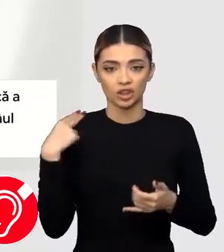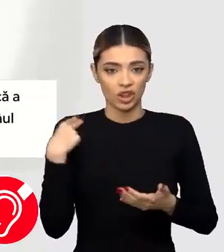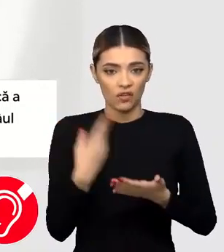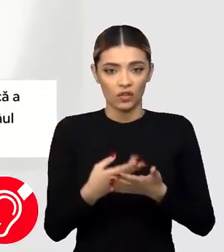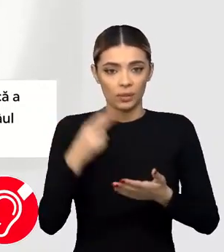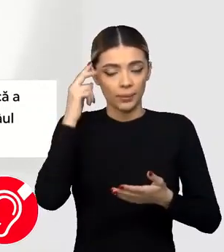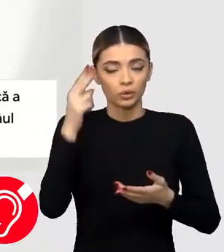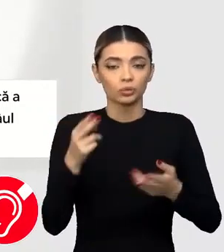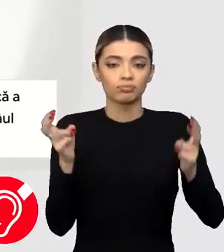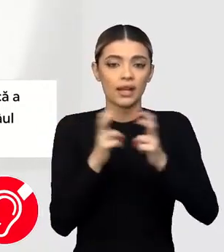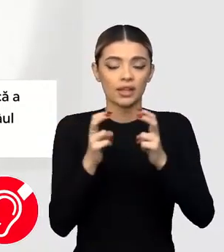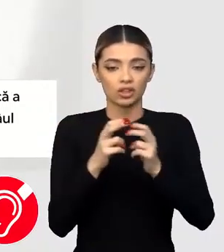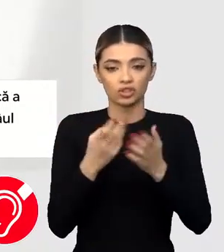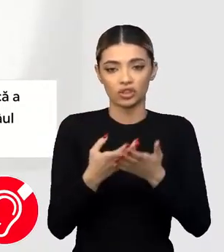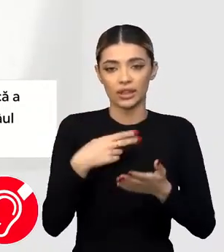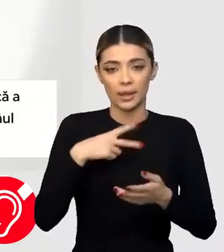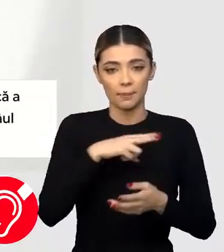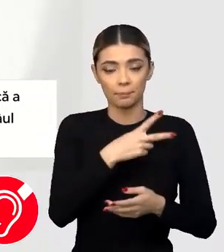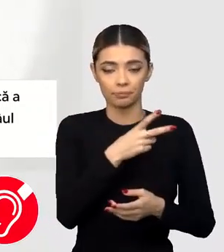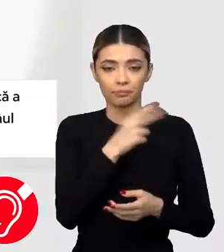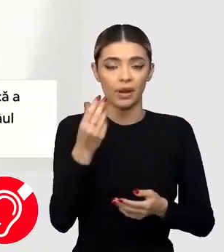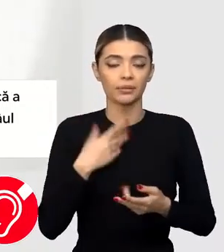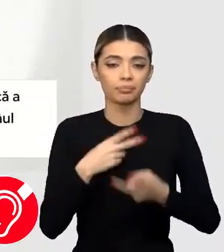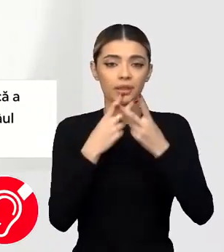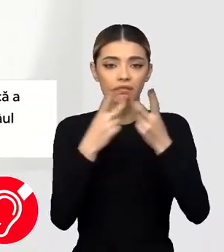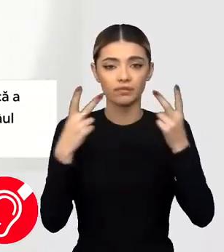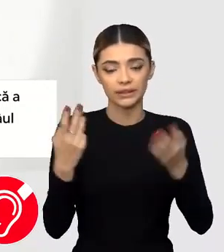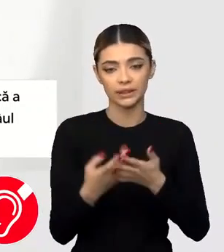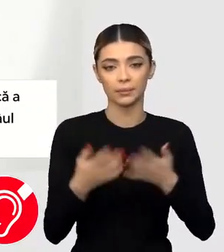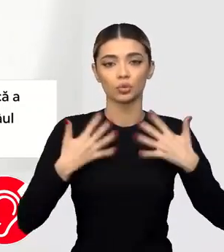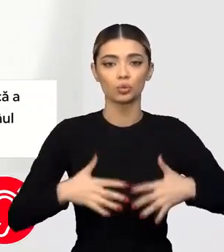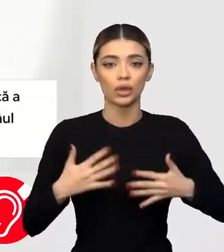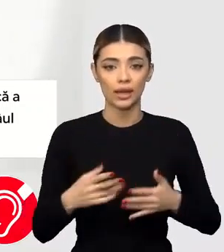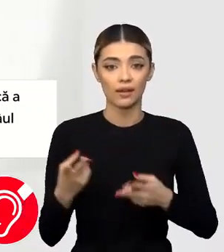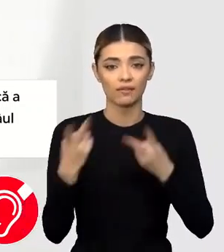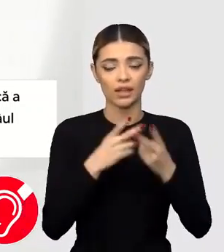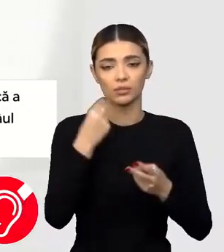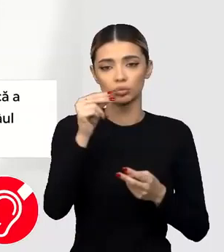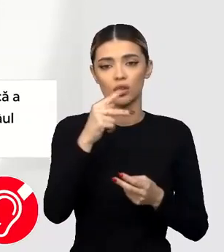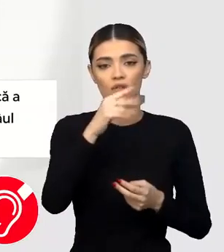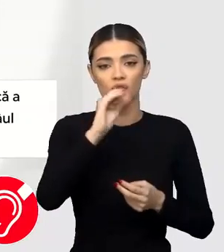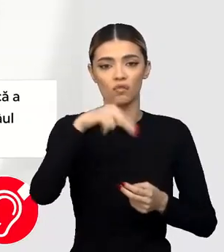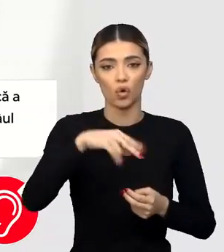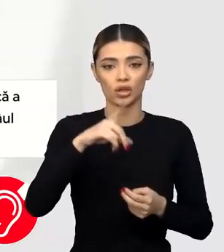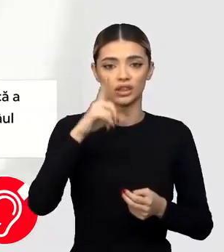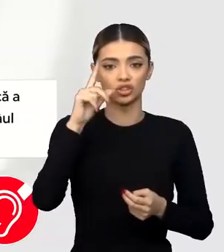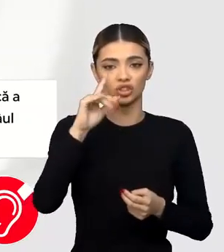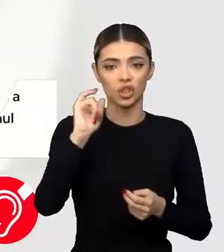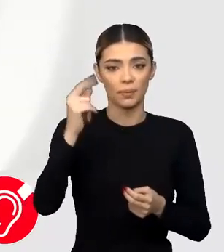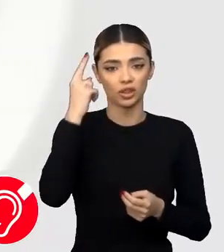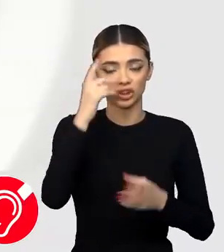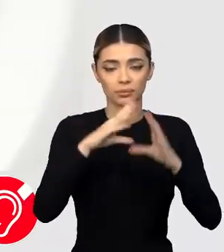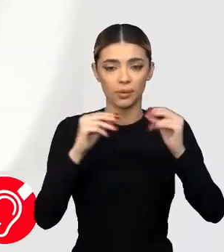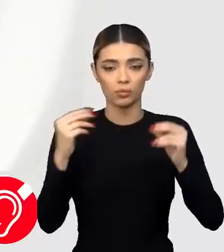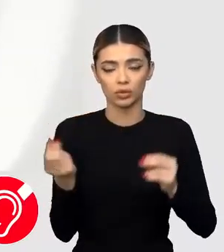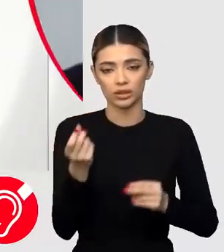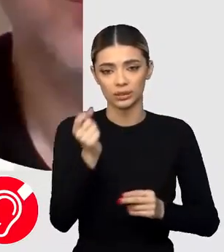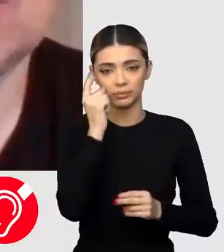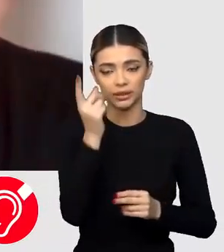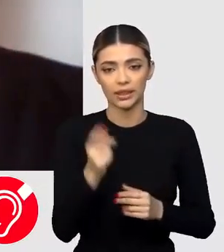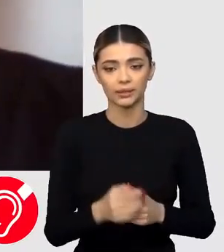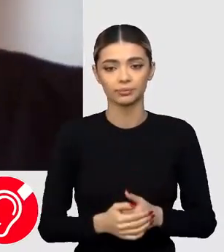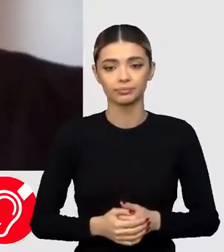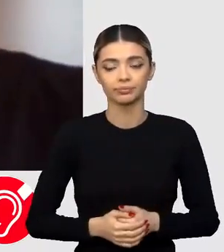Astăzi și șeful Agenției Internaționale pentru Energia Atomică merge la Zaporoje. Vine cu mai multe detalii Florin Jipa, editorul la Monitorul